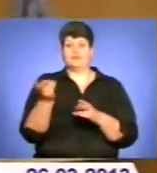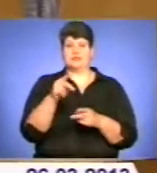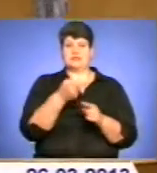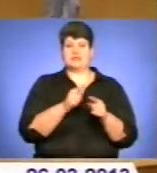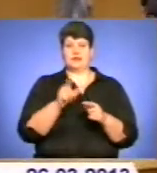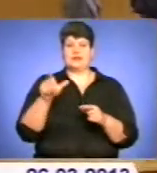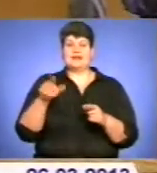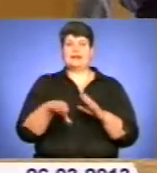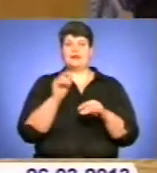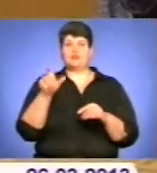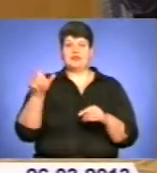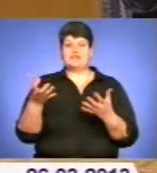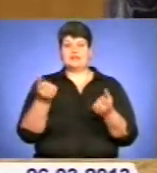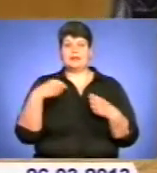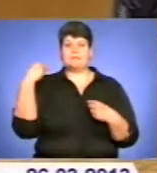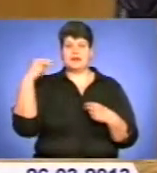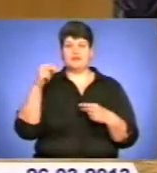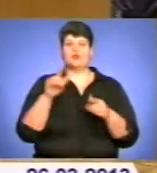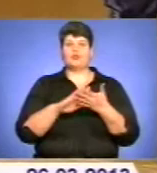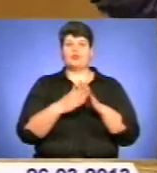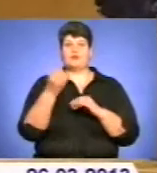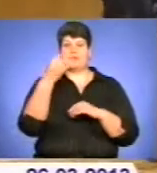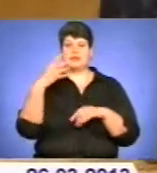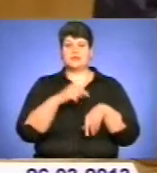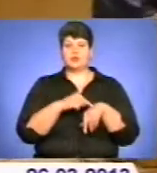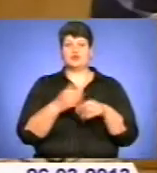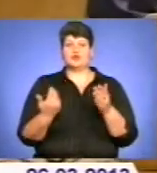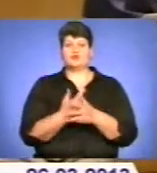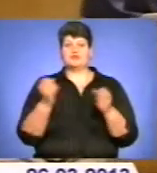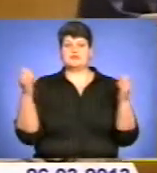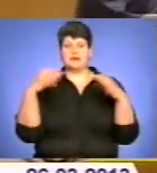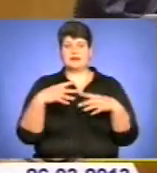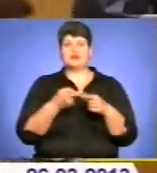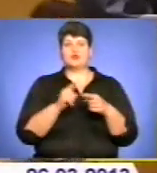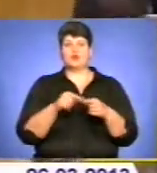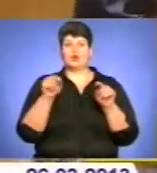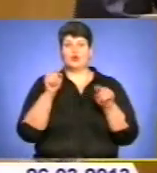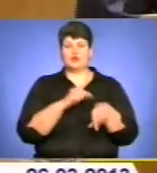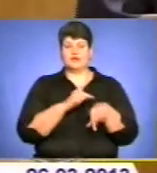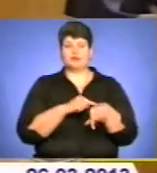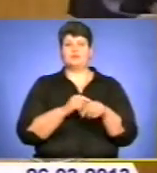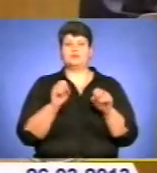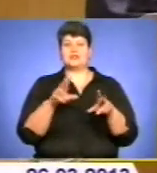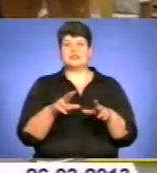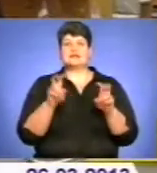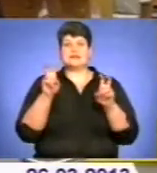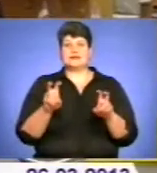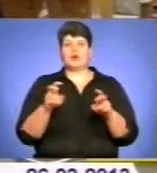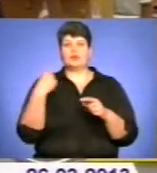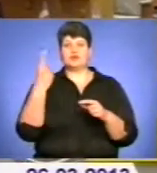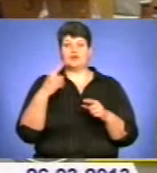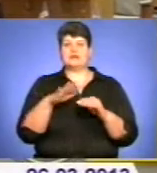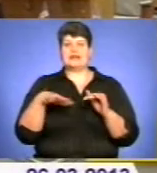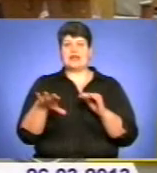Депутати взяли перерву, домовилися о 15-й годині знову зібратися. На цю ж годину призначили засідання обласної територіальної виборчої комісії.